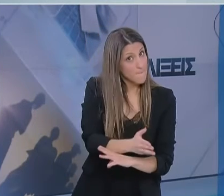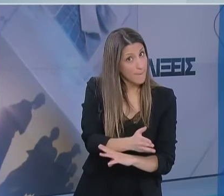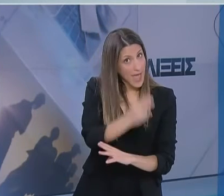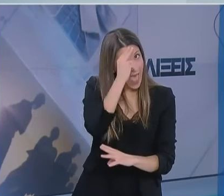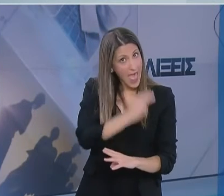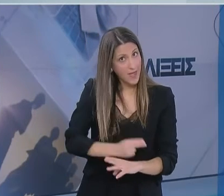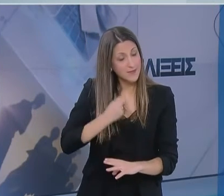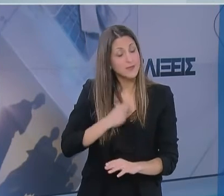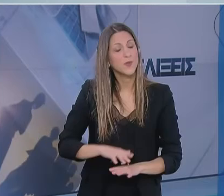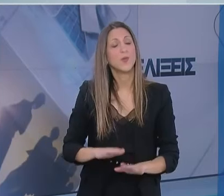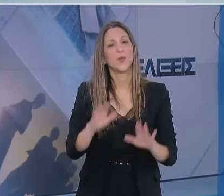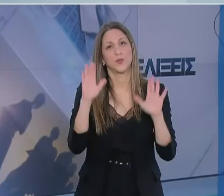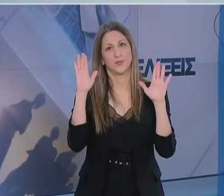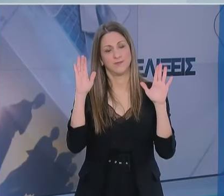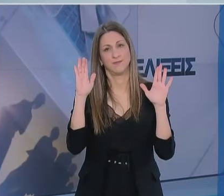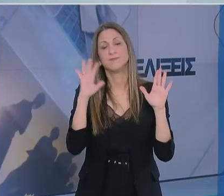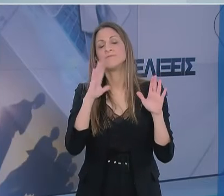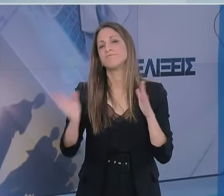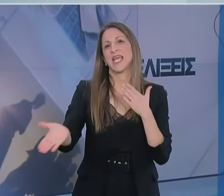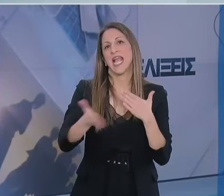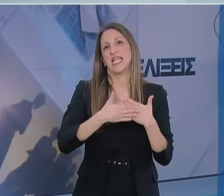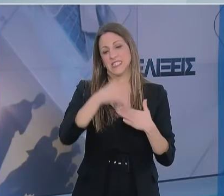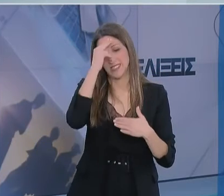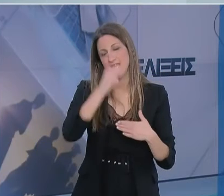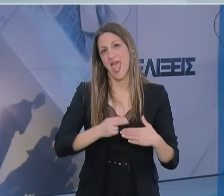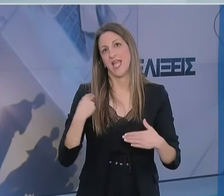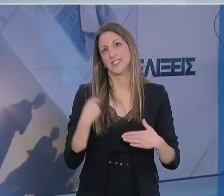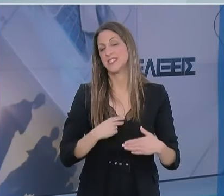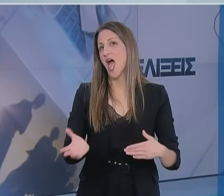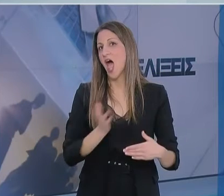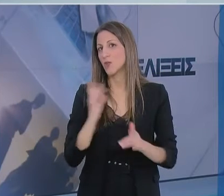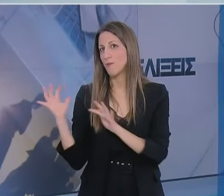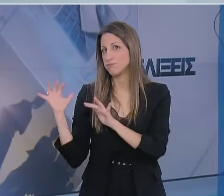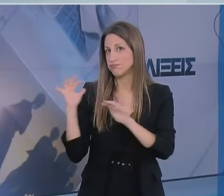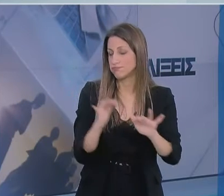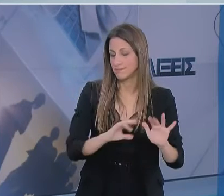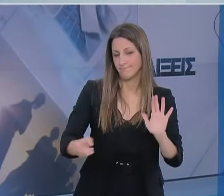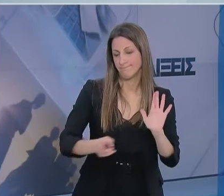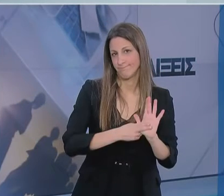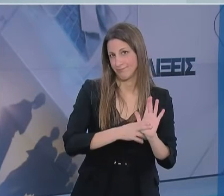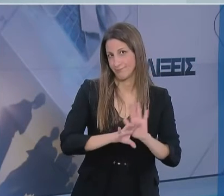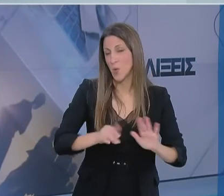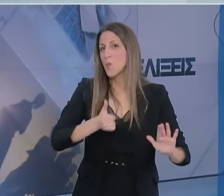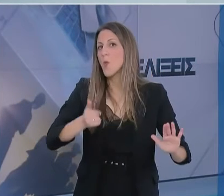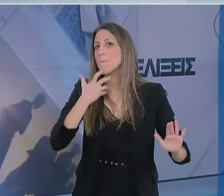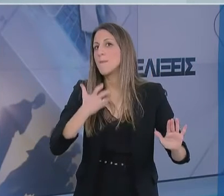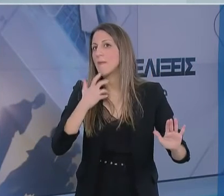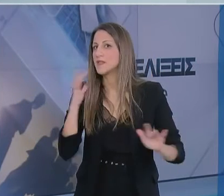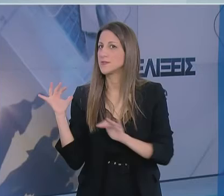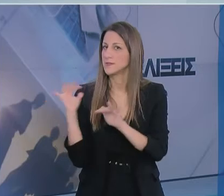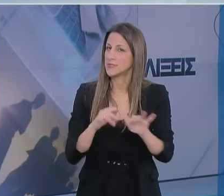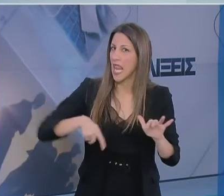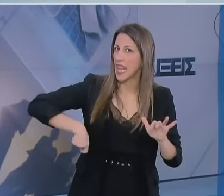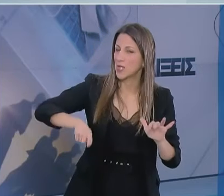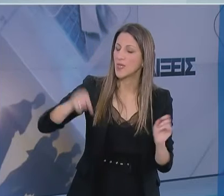αποτρέπει. Οι Εκκλησίες δεν είναι ανοιχτές για τους πιστούς και αυτό είναι το νόημα των κεκλεισμένων των θυρών τελέσεως των